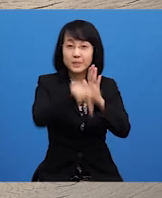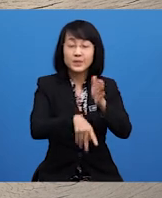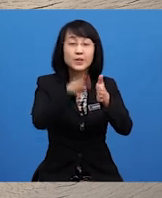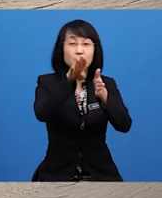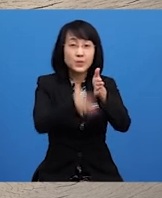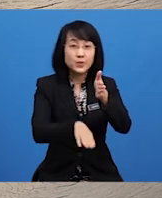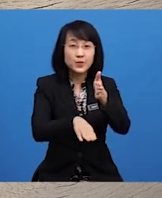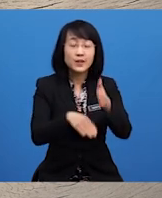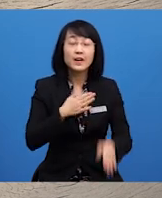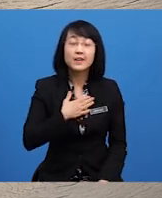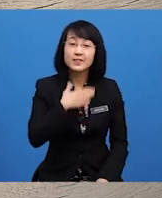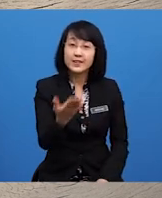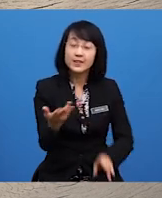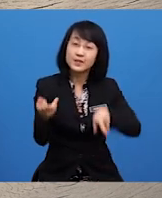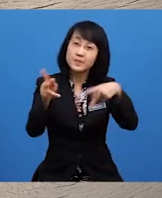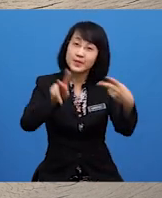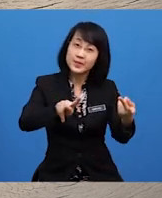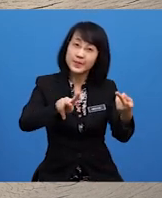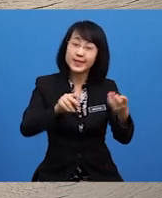atau sanggup berkorban